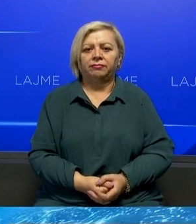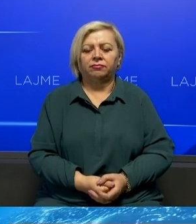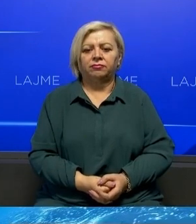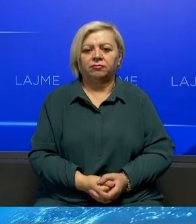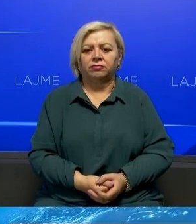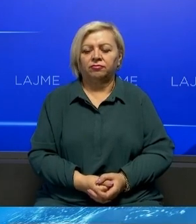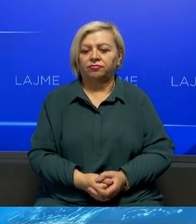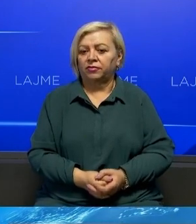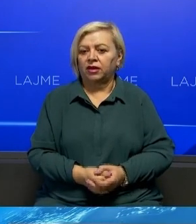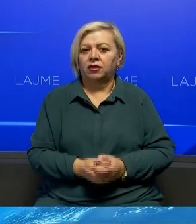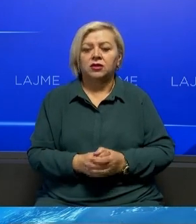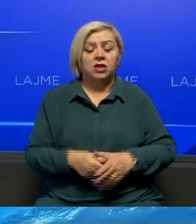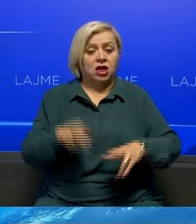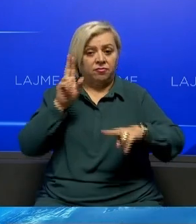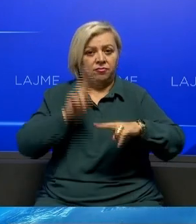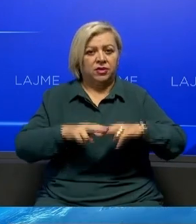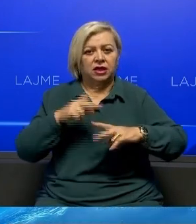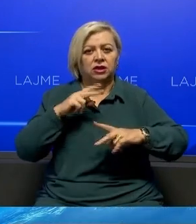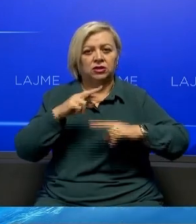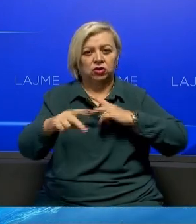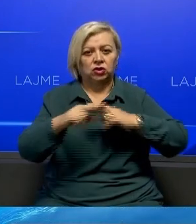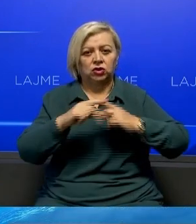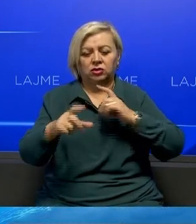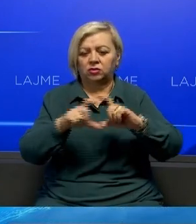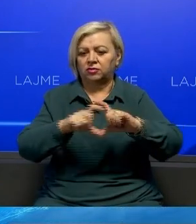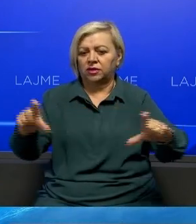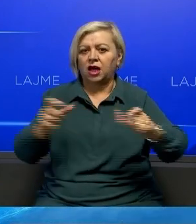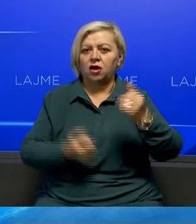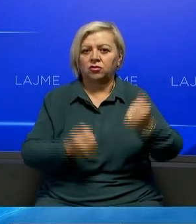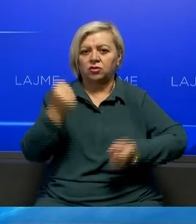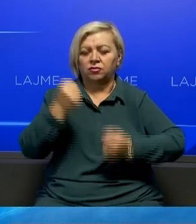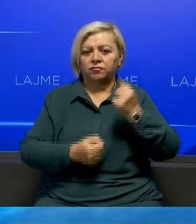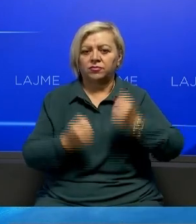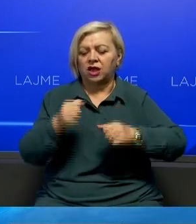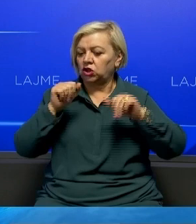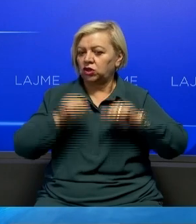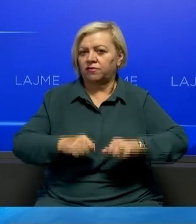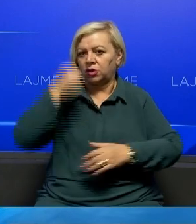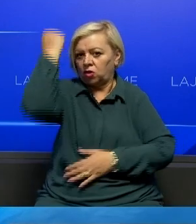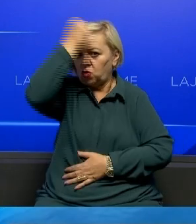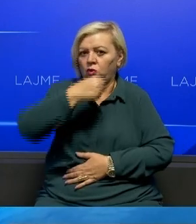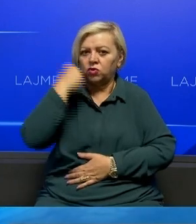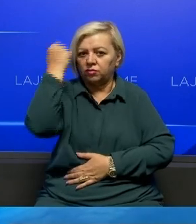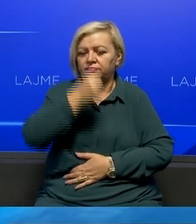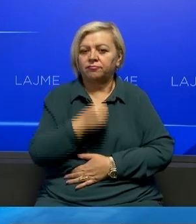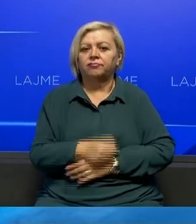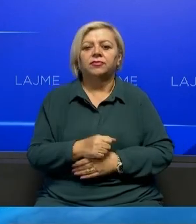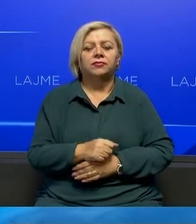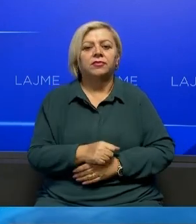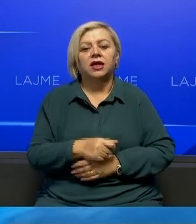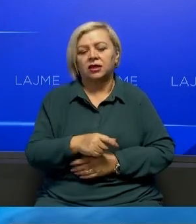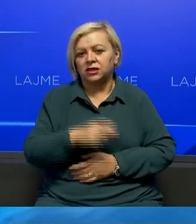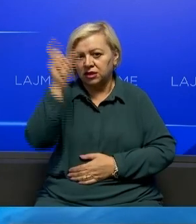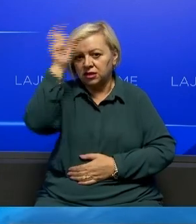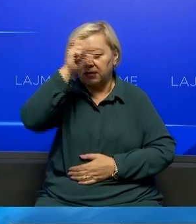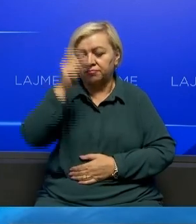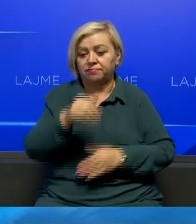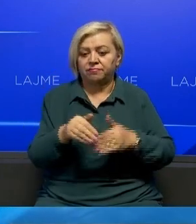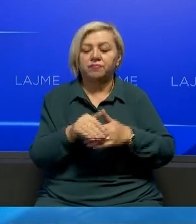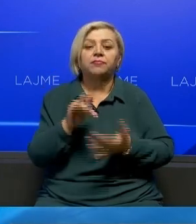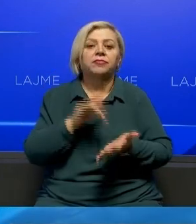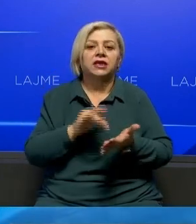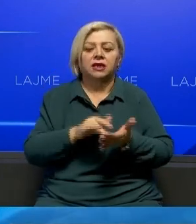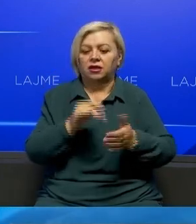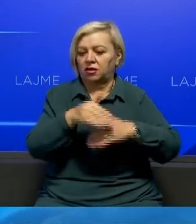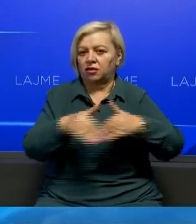Plikimi masës e reciprocitetit për targat e automjetave nga anë e qeverisë e Kosovës në raport me Serbin bëri që në pikalimet